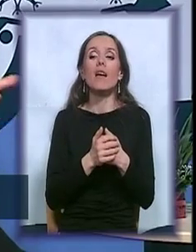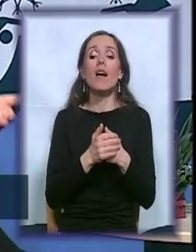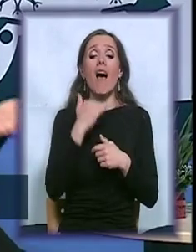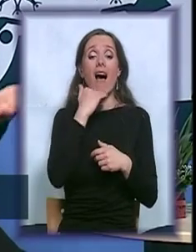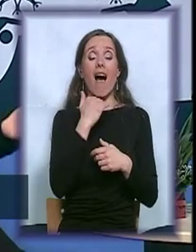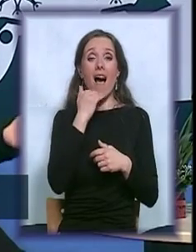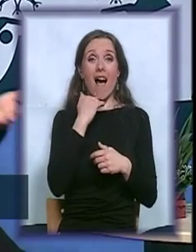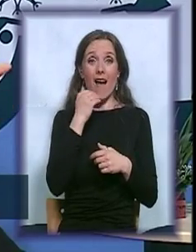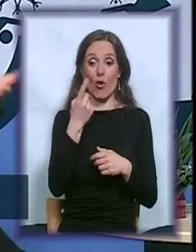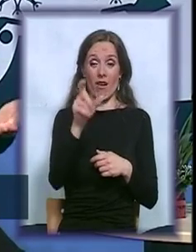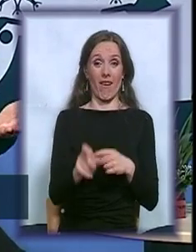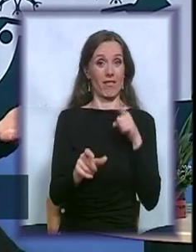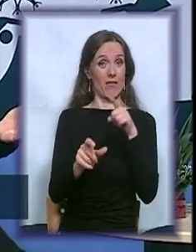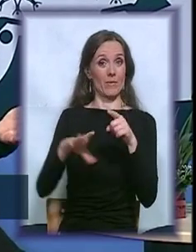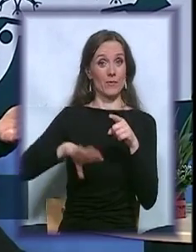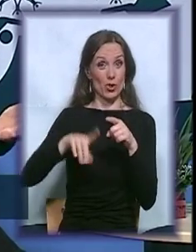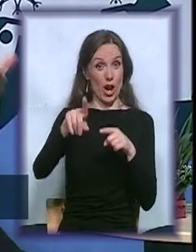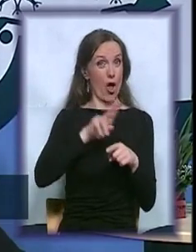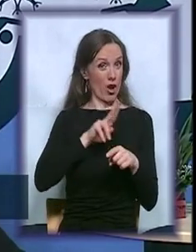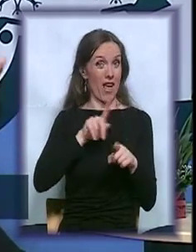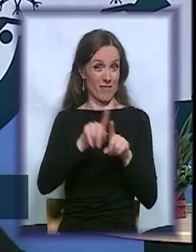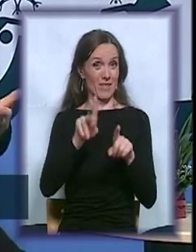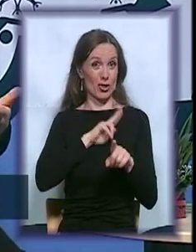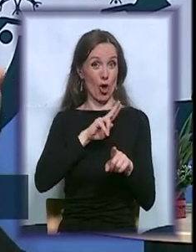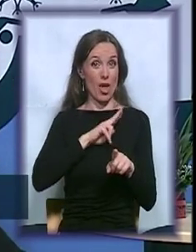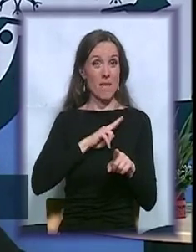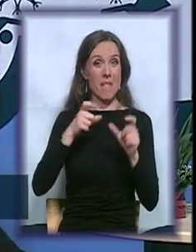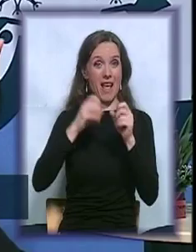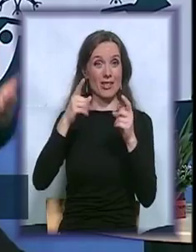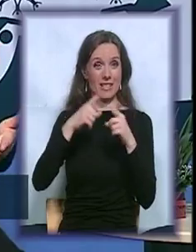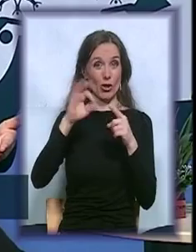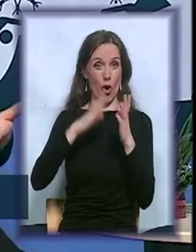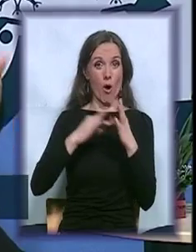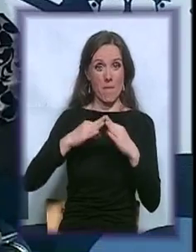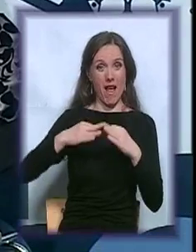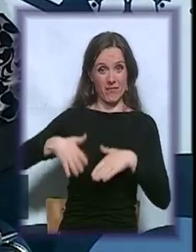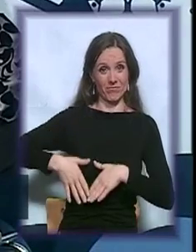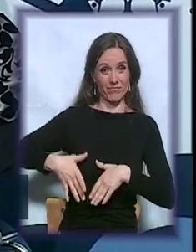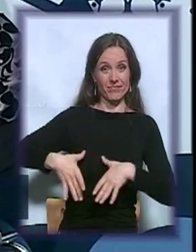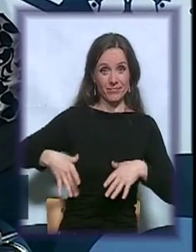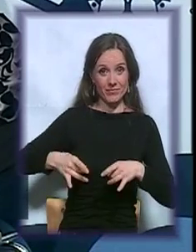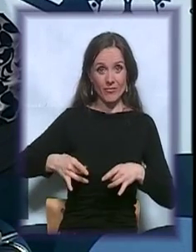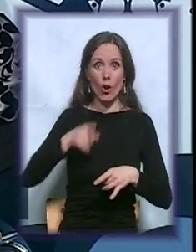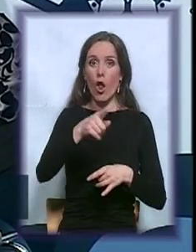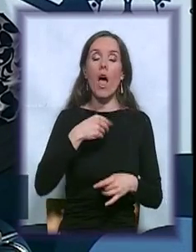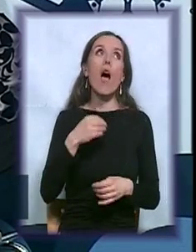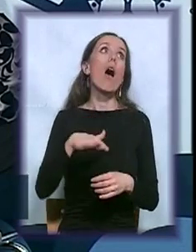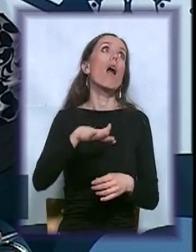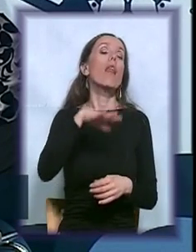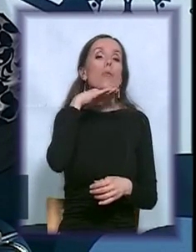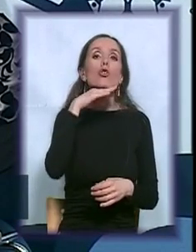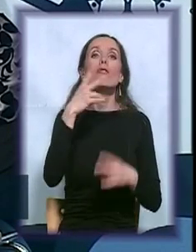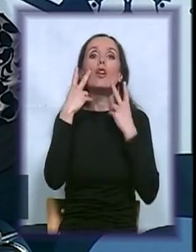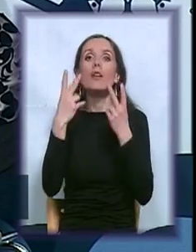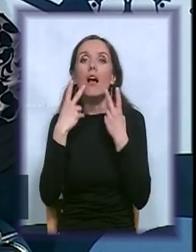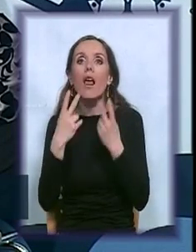ako ta jedna žena koja također nosi s tomu kaže da ju je više muka, da gleda kroz što prolazite u svim, znači nije